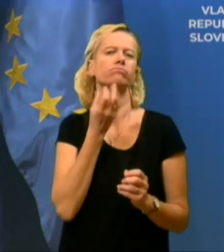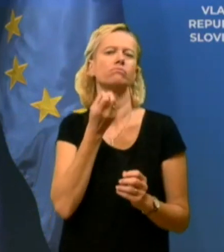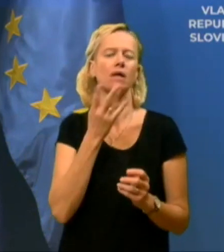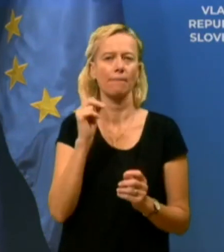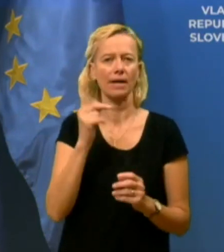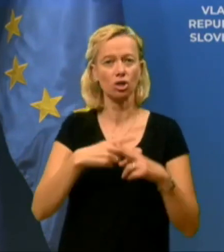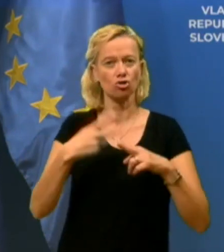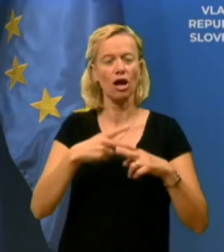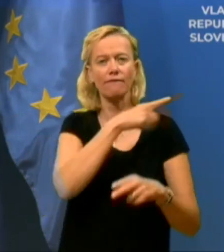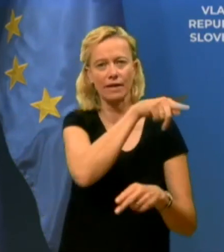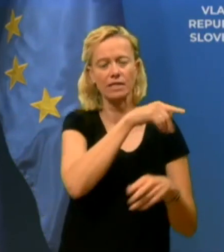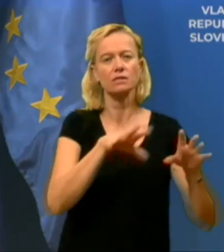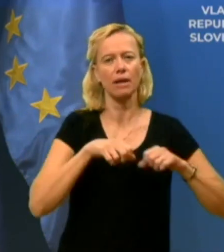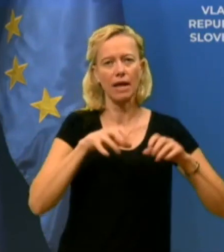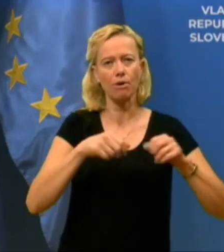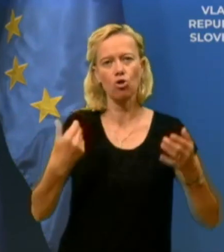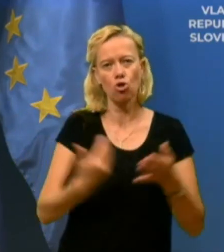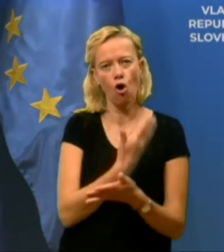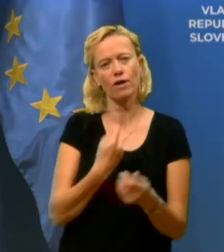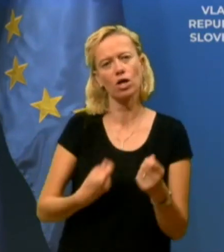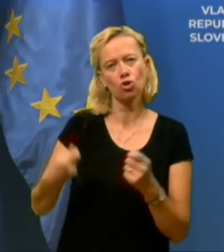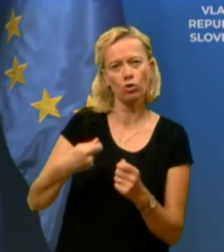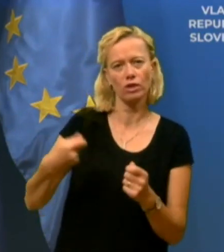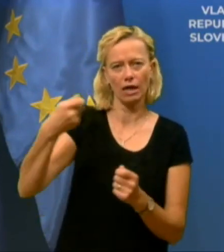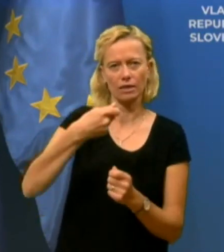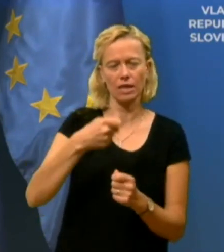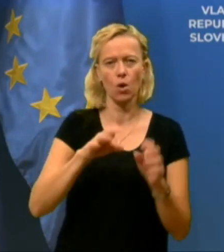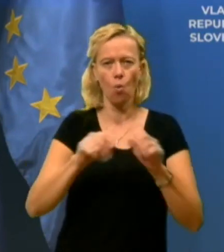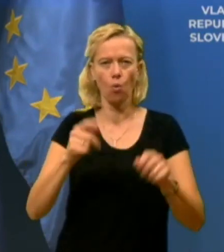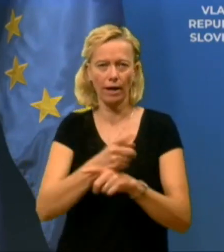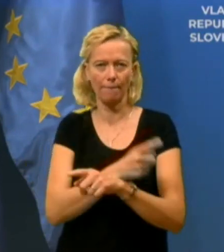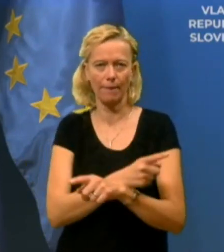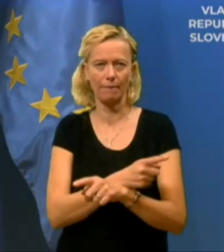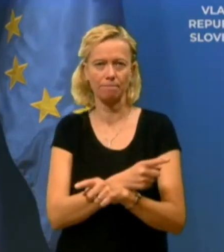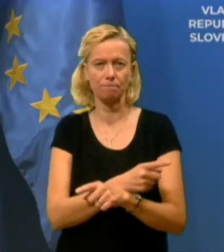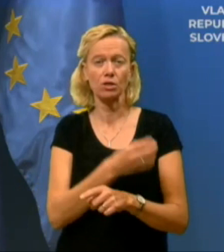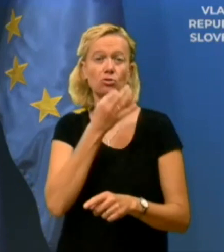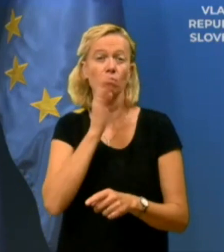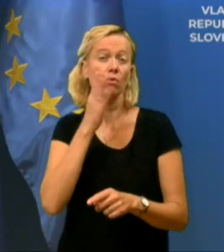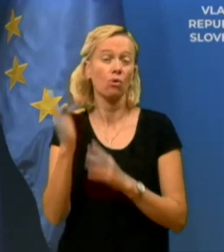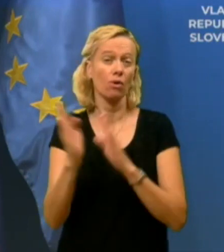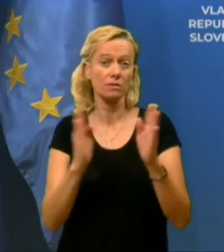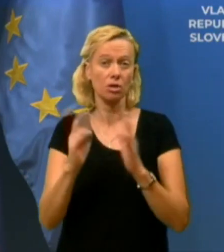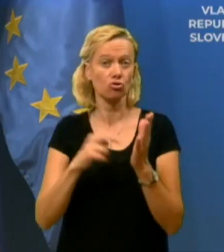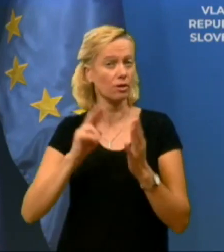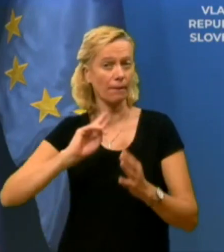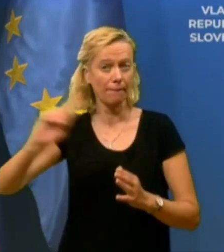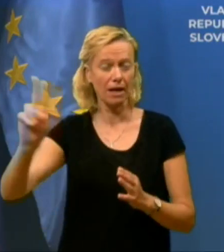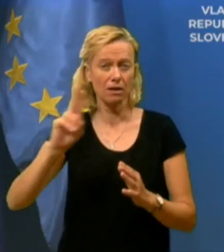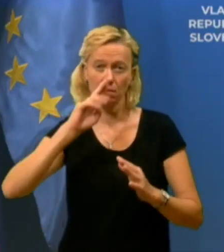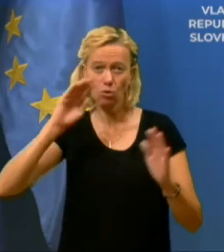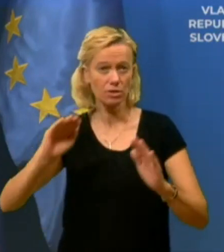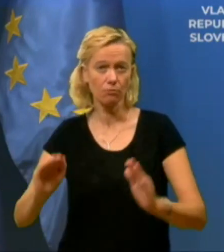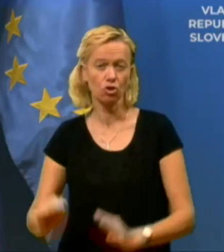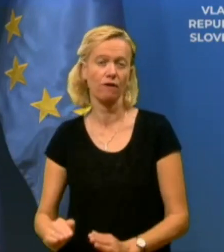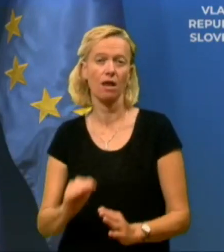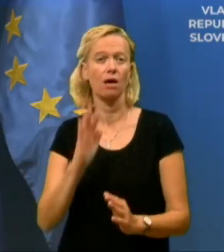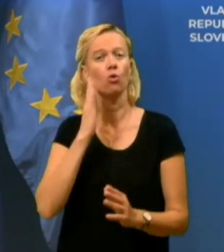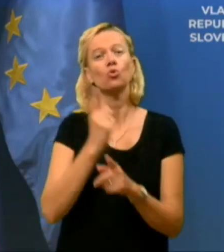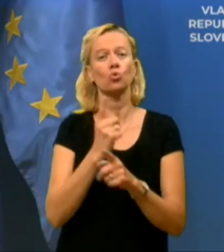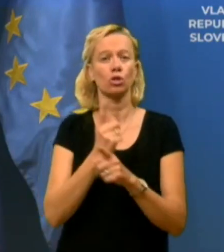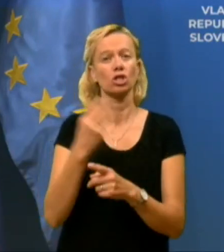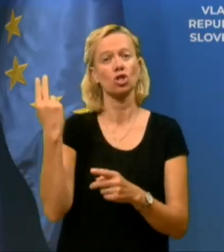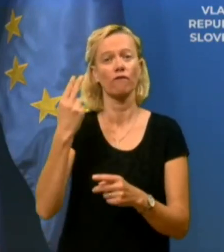države pa sprejemajo nove dodatne ukrepe. Ukolikor se bodo razmere še naprej poslapševale, pa bo tudi